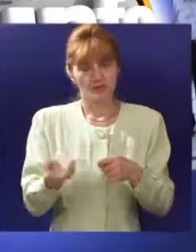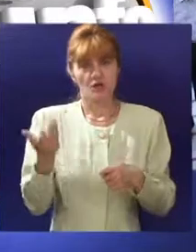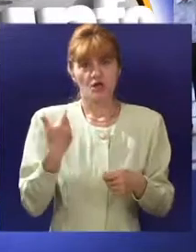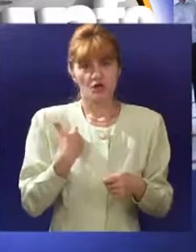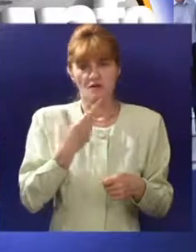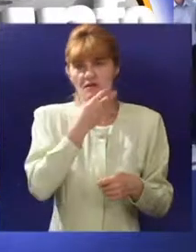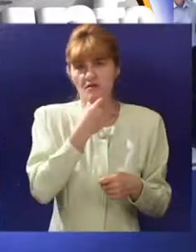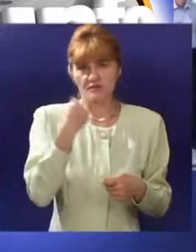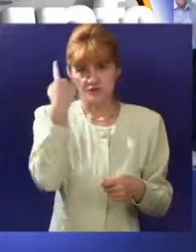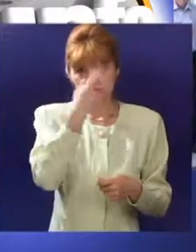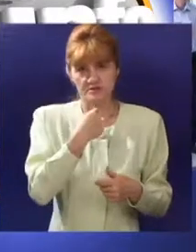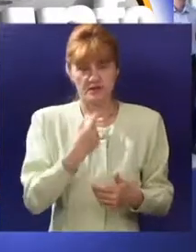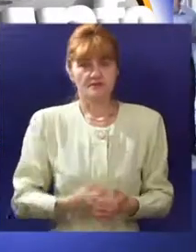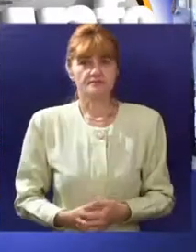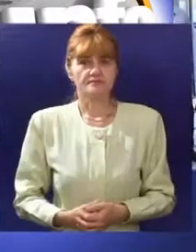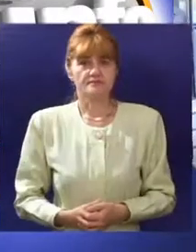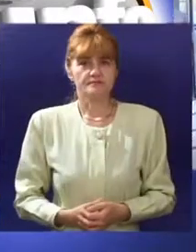novi prijatniji iskled